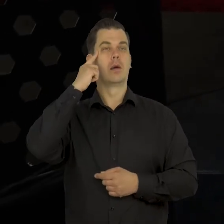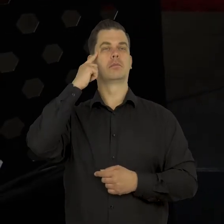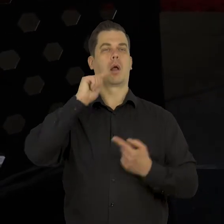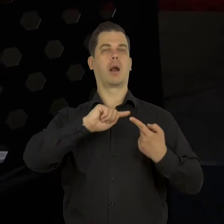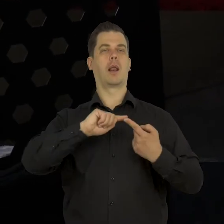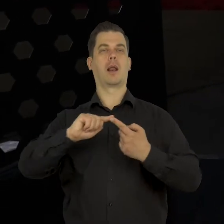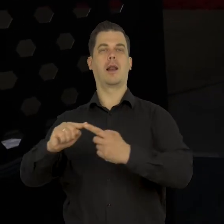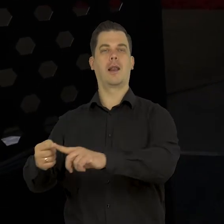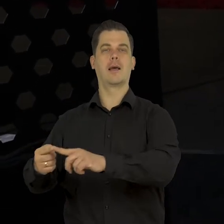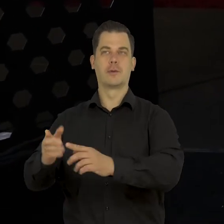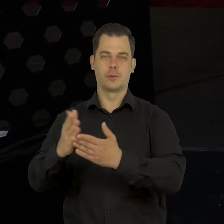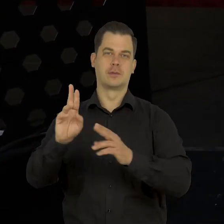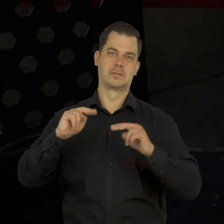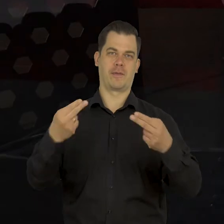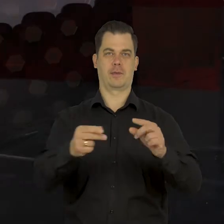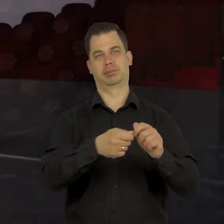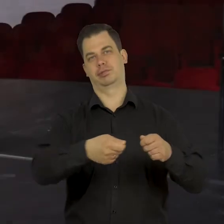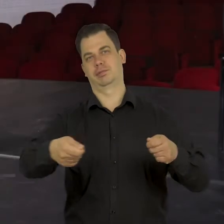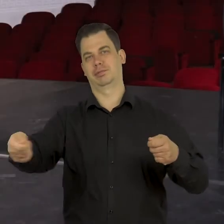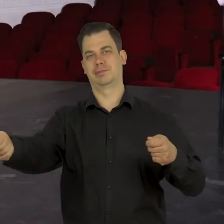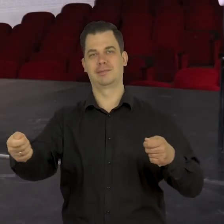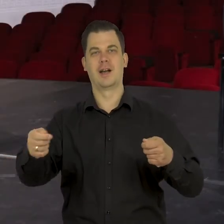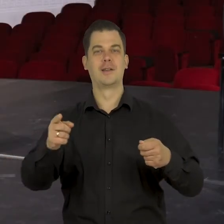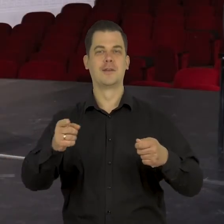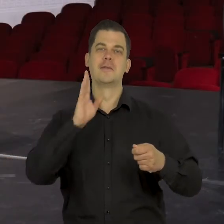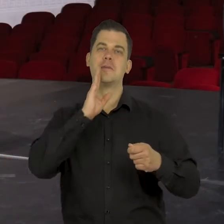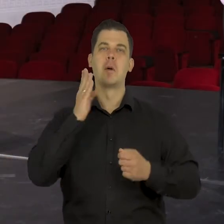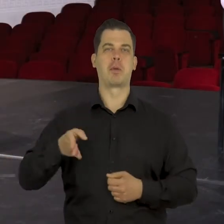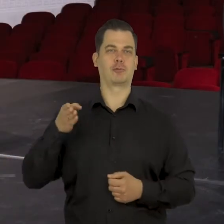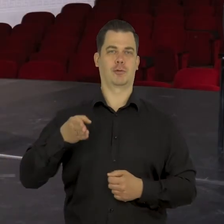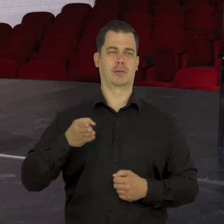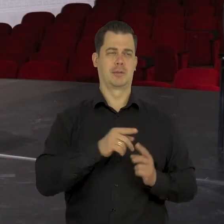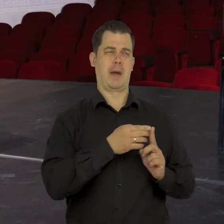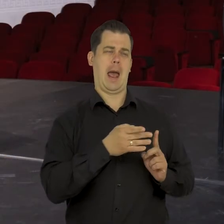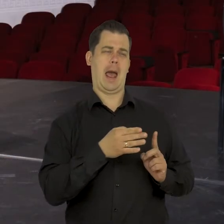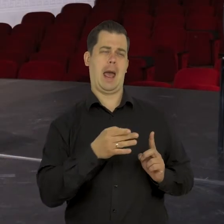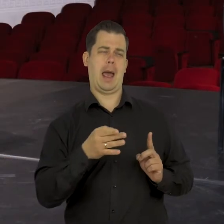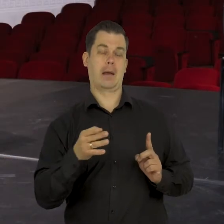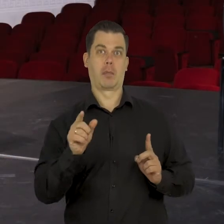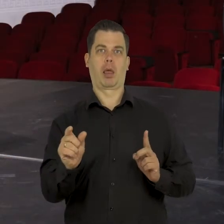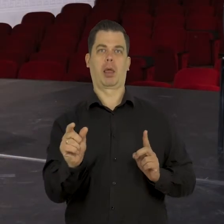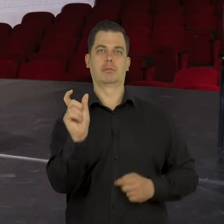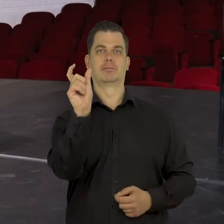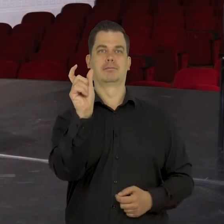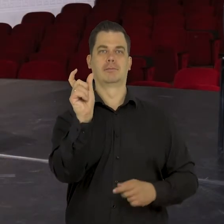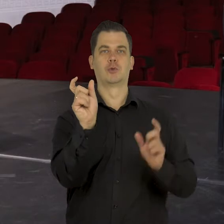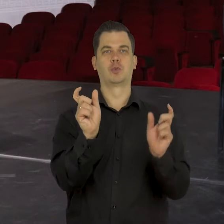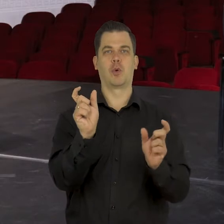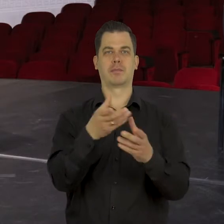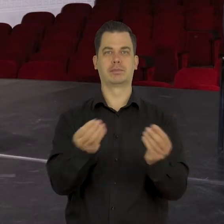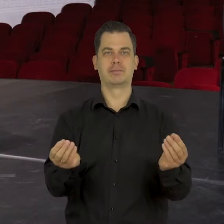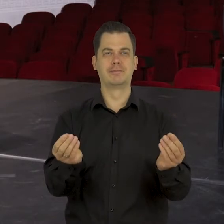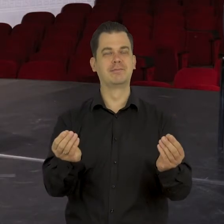wyrzuci i z powrotem, że tak powiem, ten rozpędzony pociąg znowu będzie na